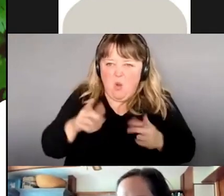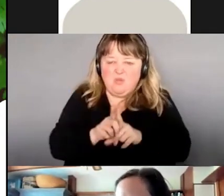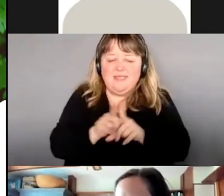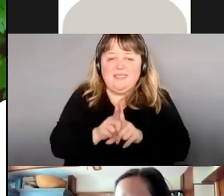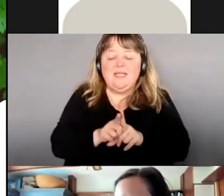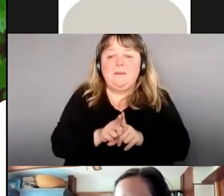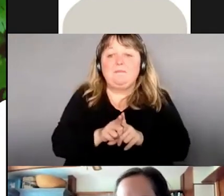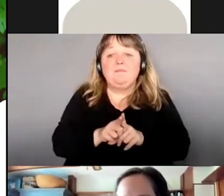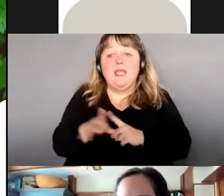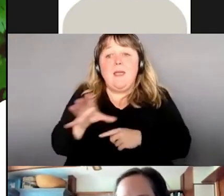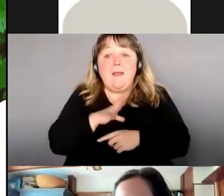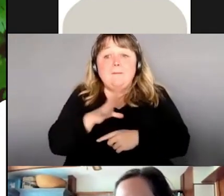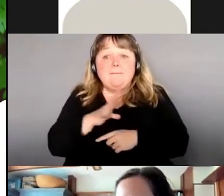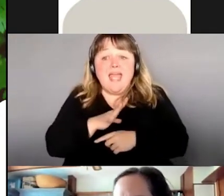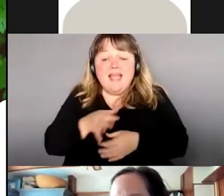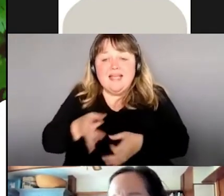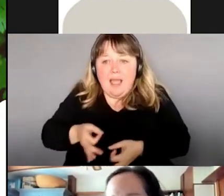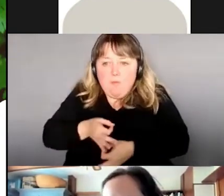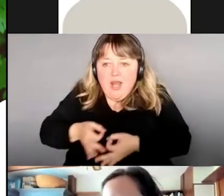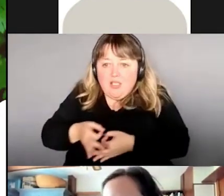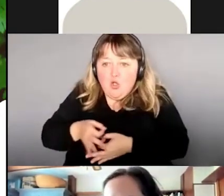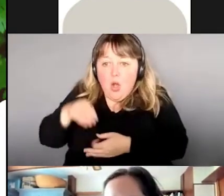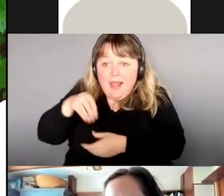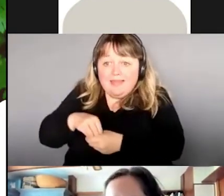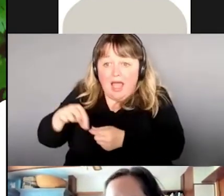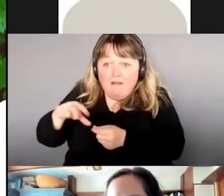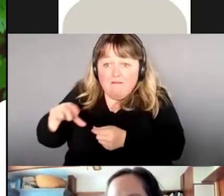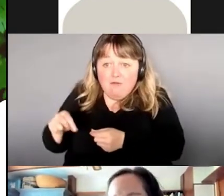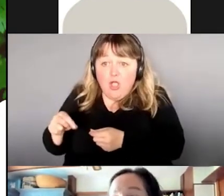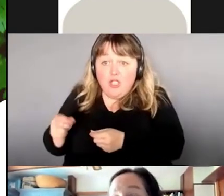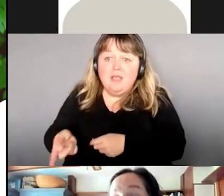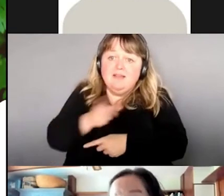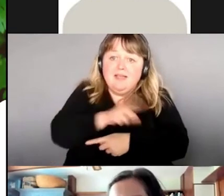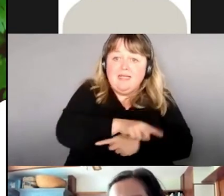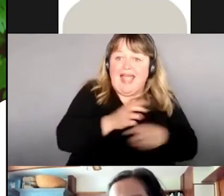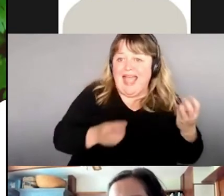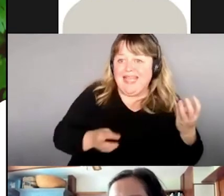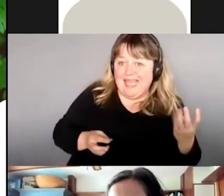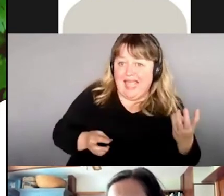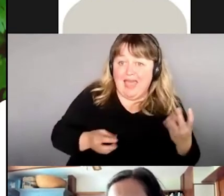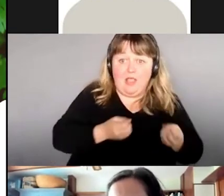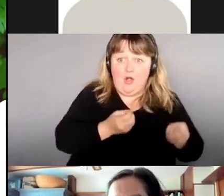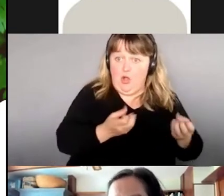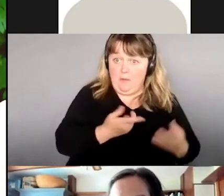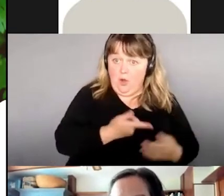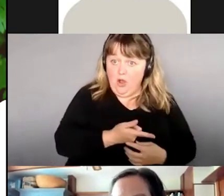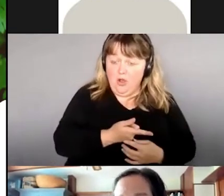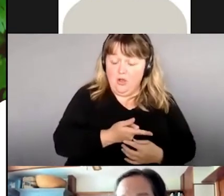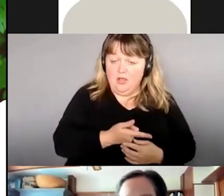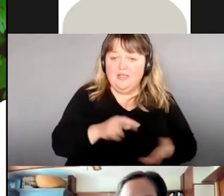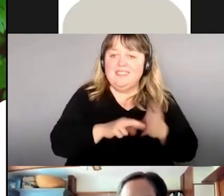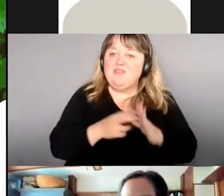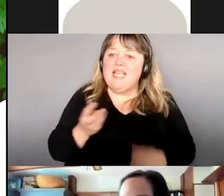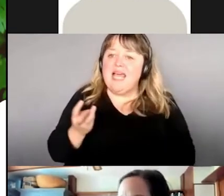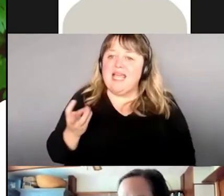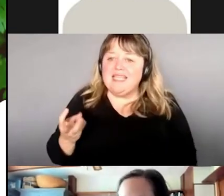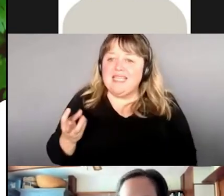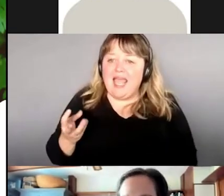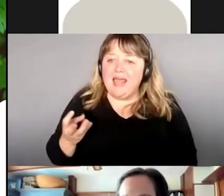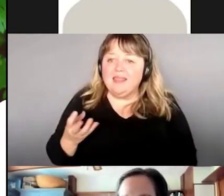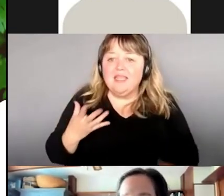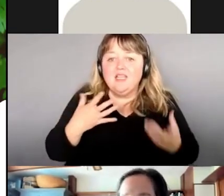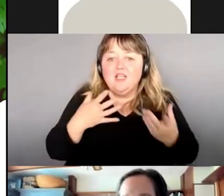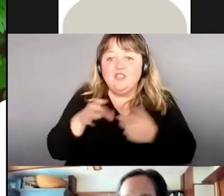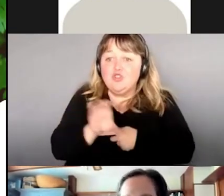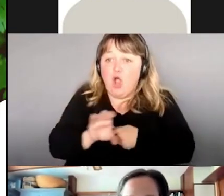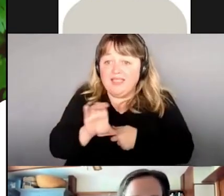mais cette molécule-là, elle se retrouve pas dans la semence. Donc, la semence de coriandre, c'est une